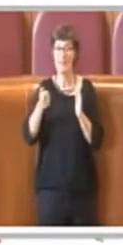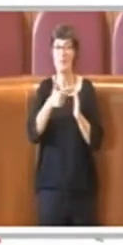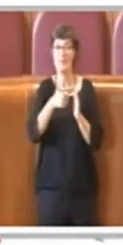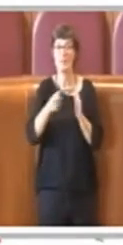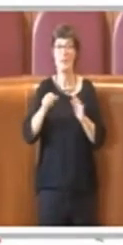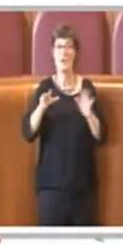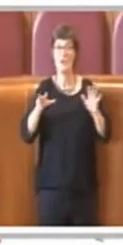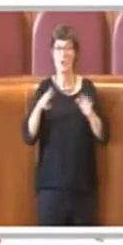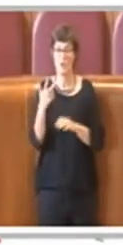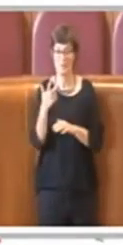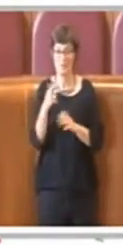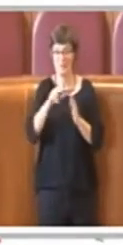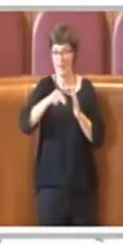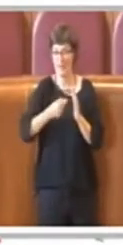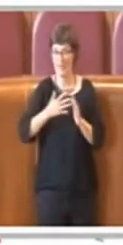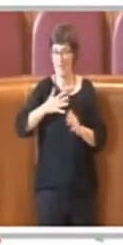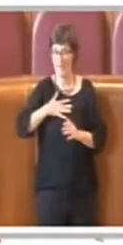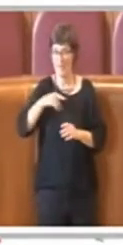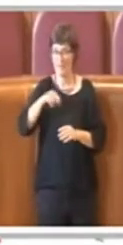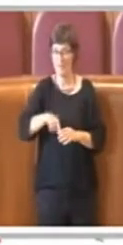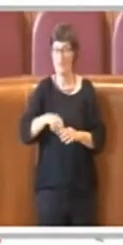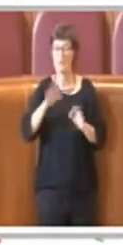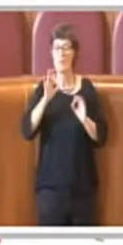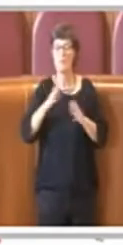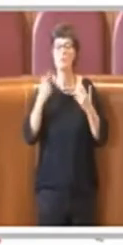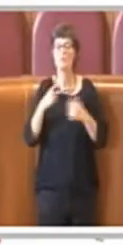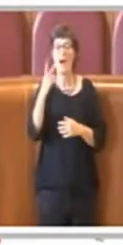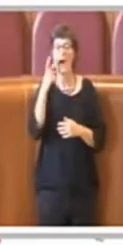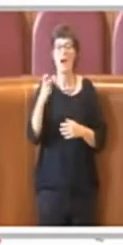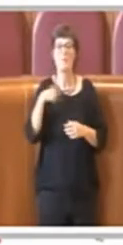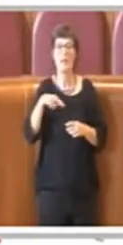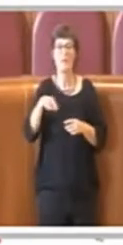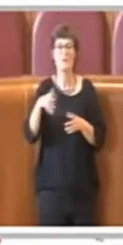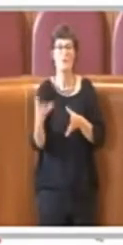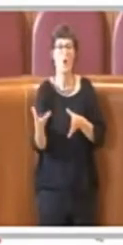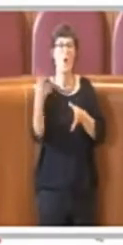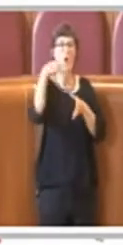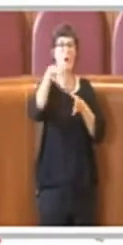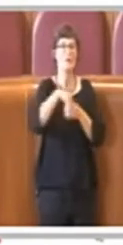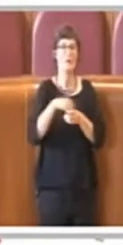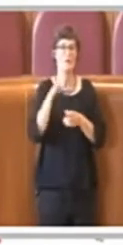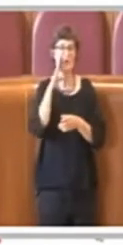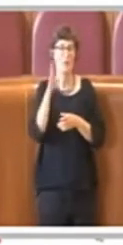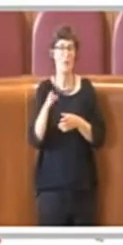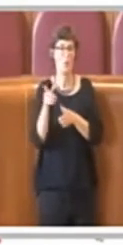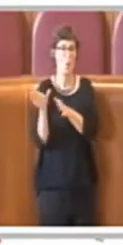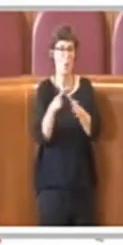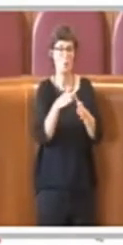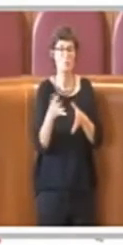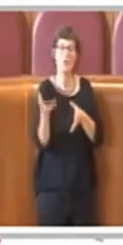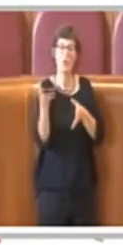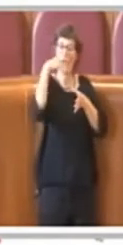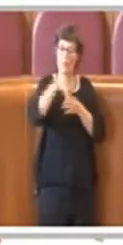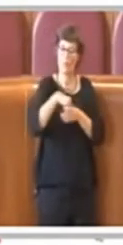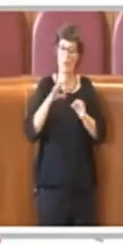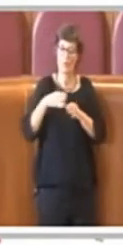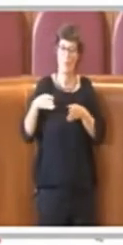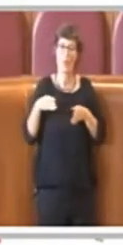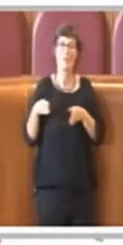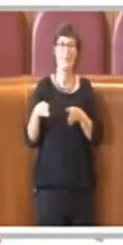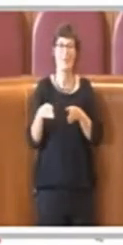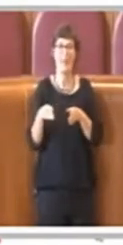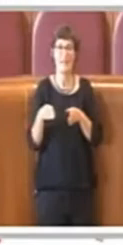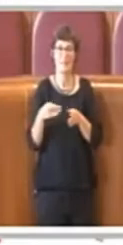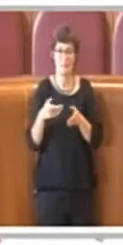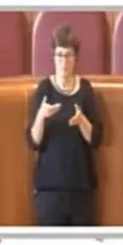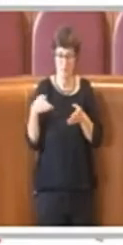consulte cittadine nel leader deliberativo del Consiglio di Roma Capitale, cosa certamente non di poco conto. Abbiamo